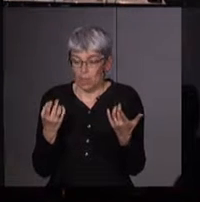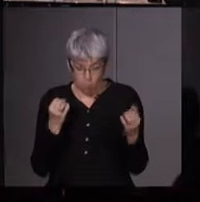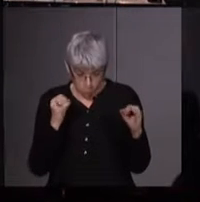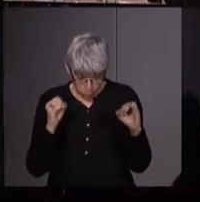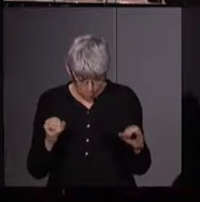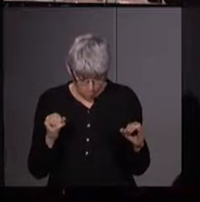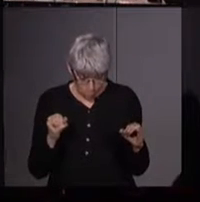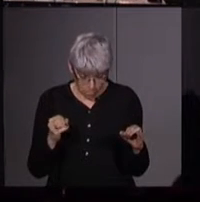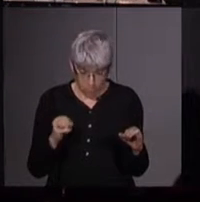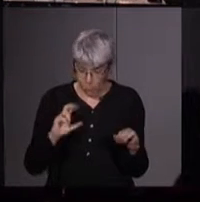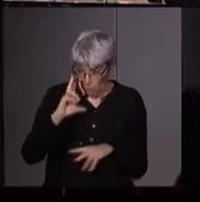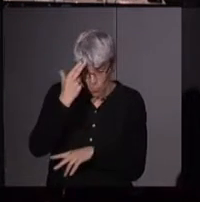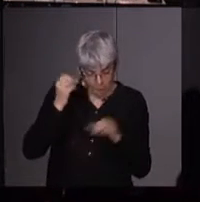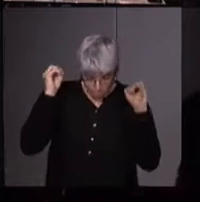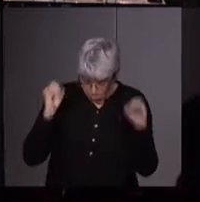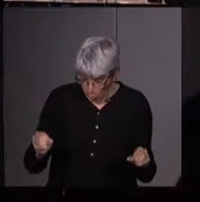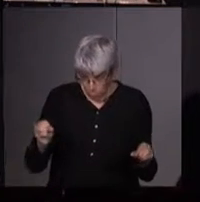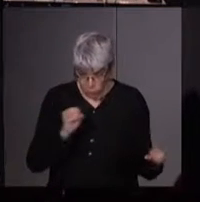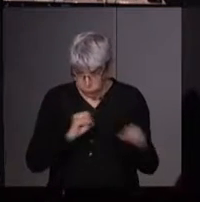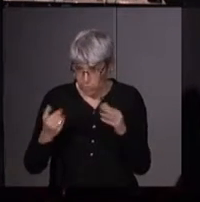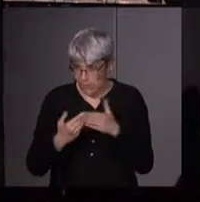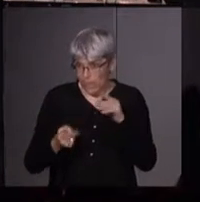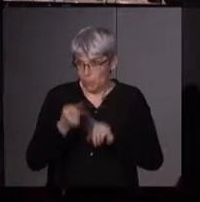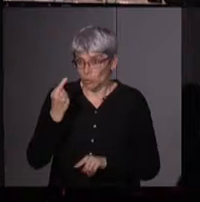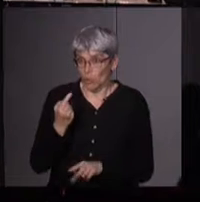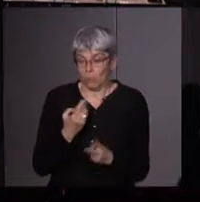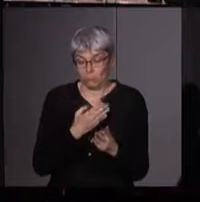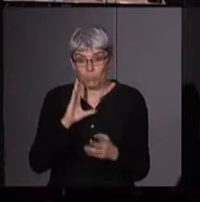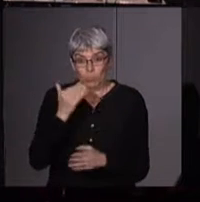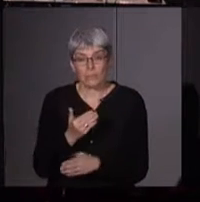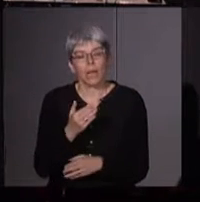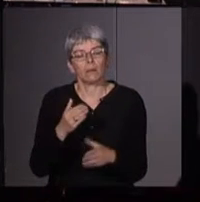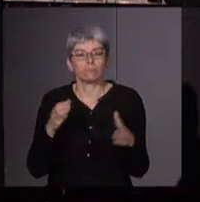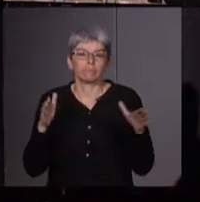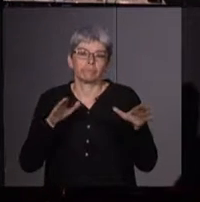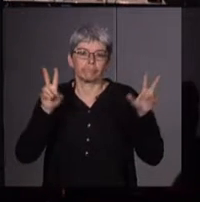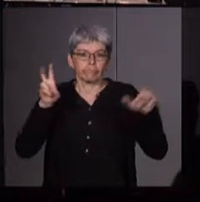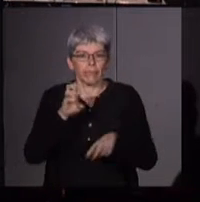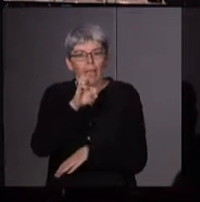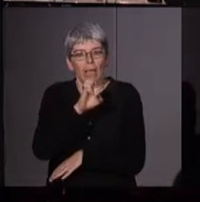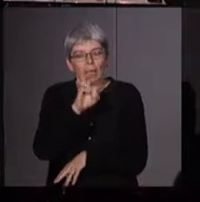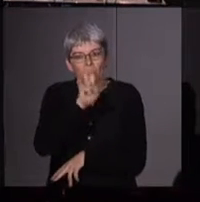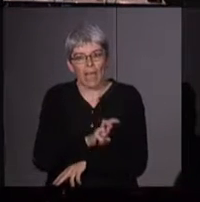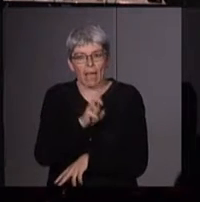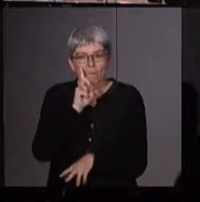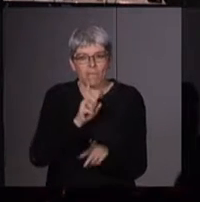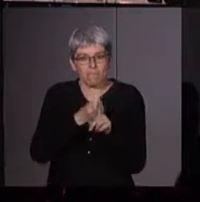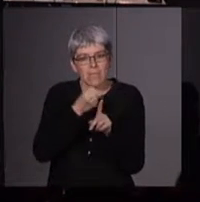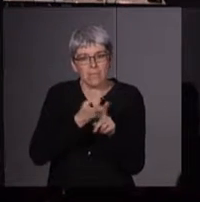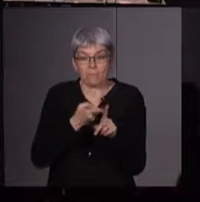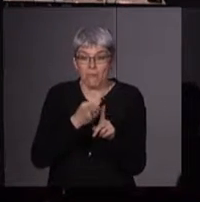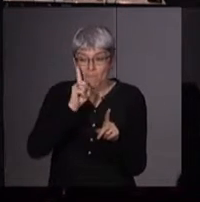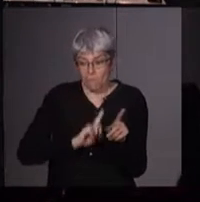'agir des êtres vivants, tous azimuts. Donc, de fait, l'écoféminisme établit une alliance entre les femmes